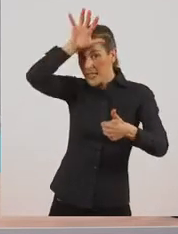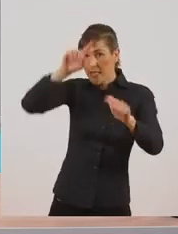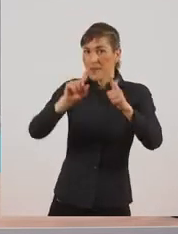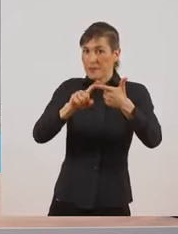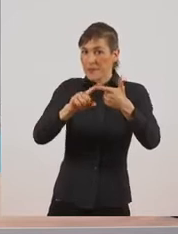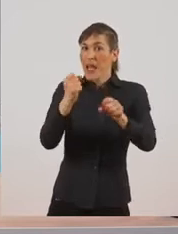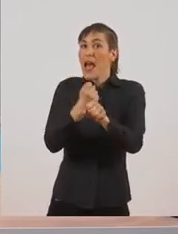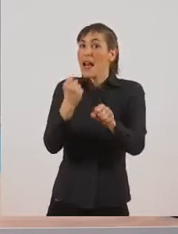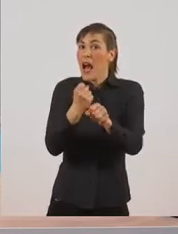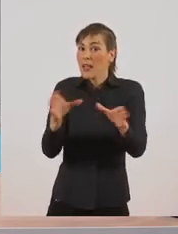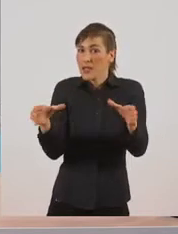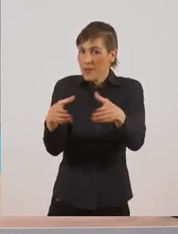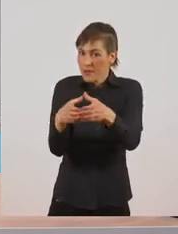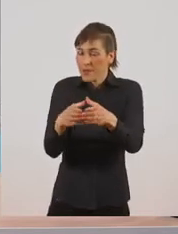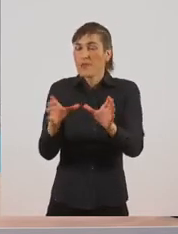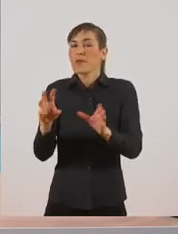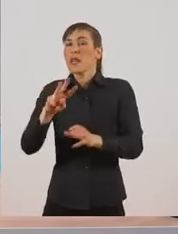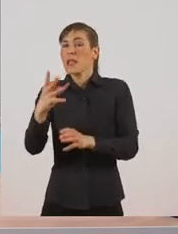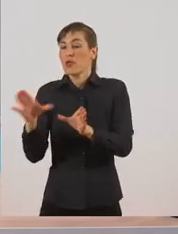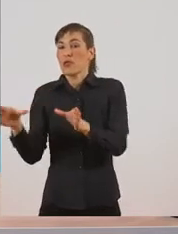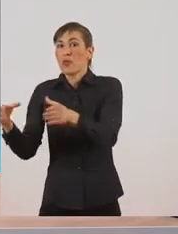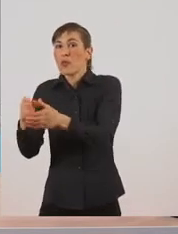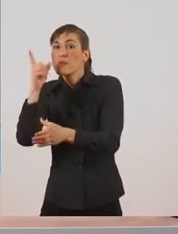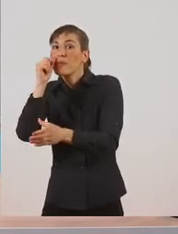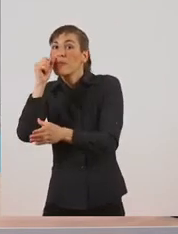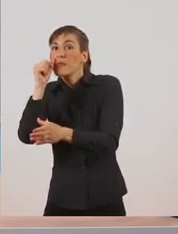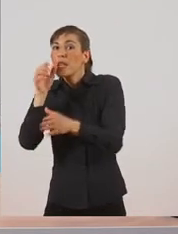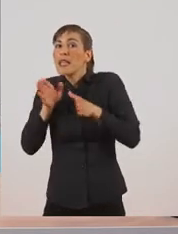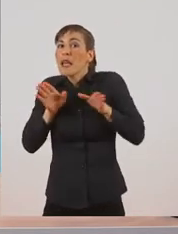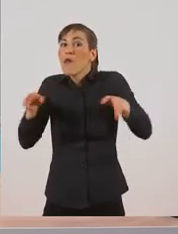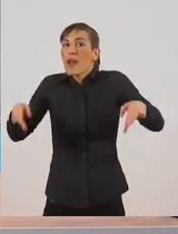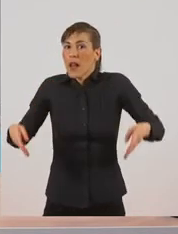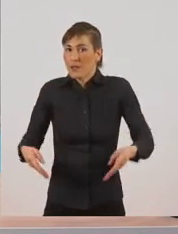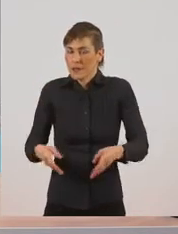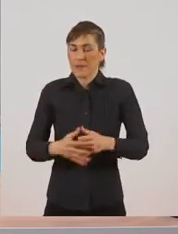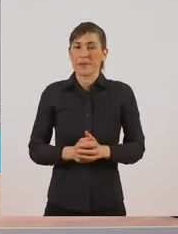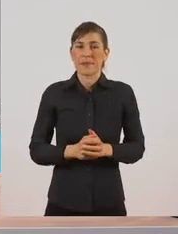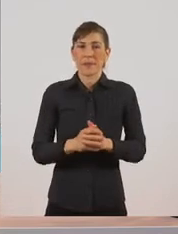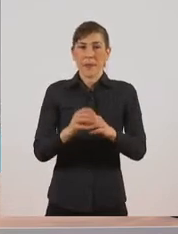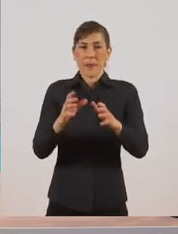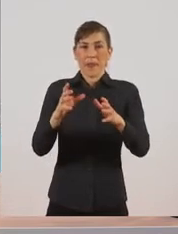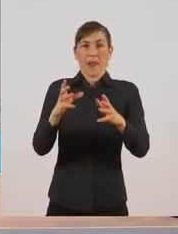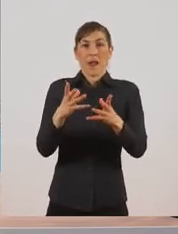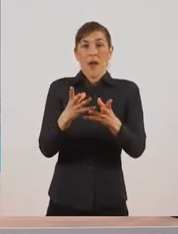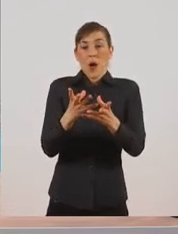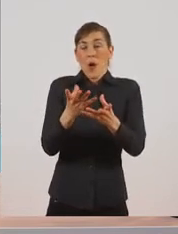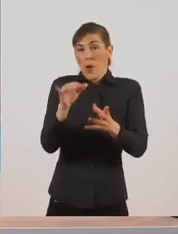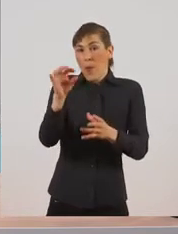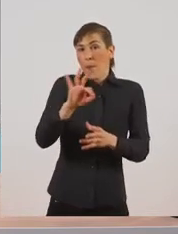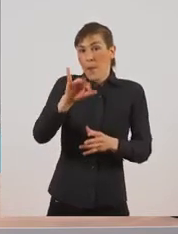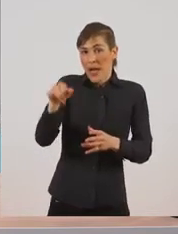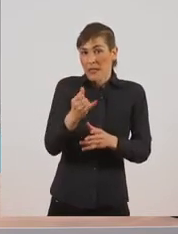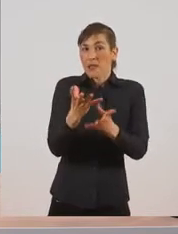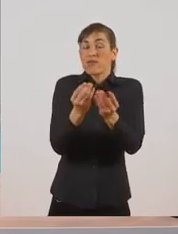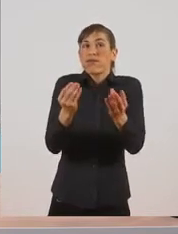και τον κυφίνα. Οι μέλισσες ζουν σε σμήνη, πολλές μαζί δηλαδή, και σε